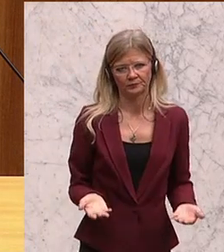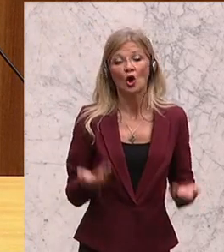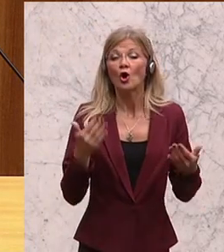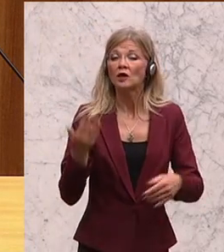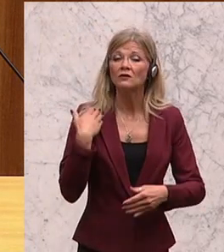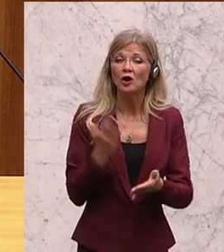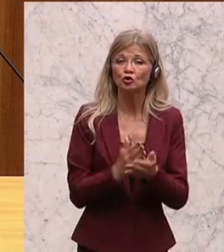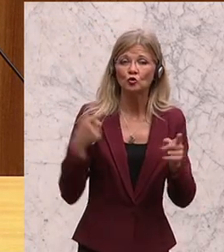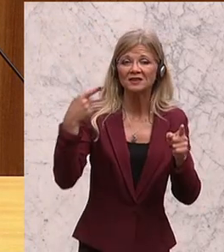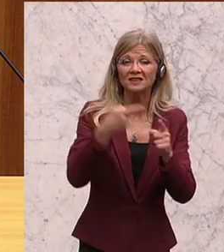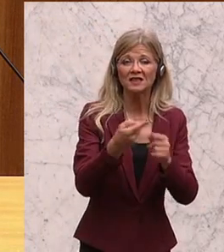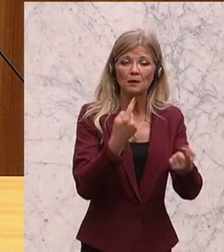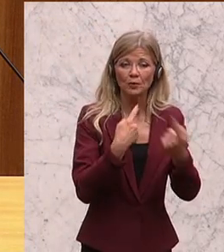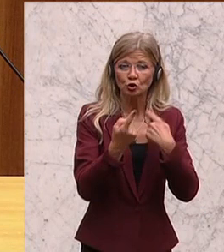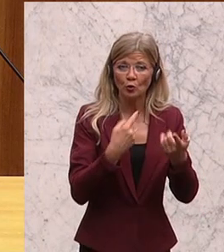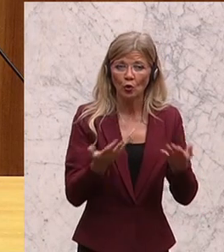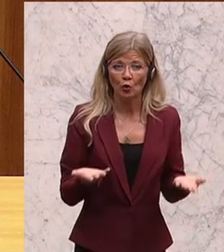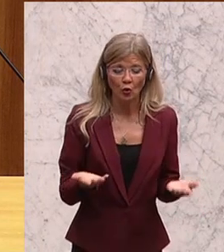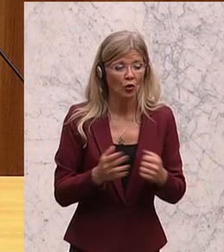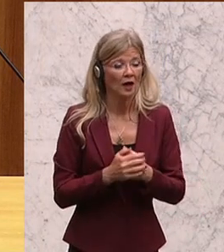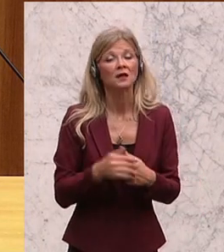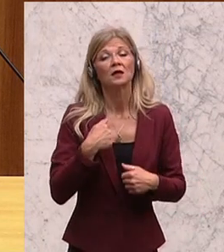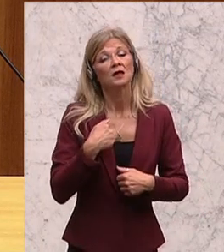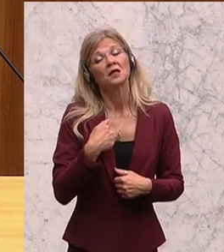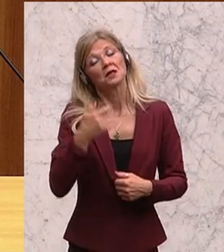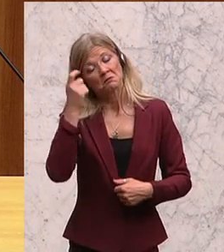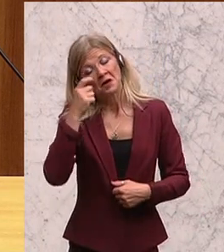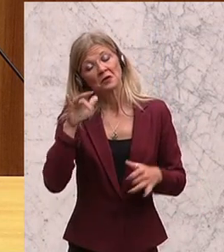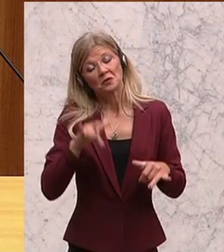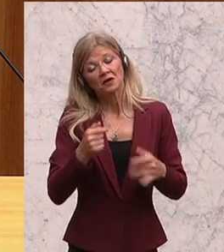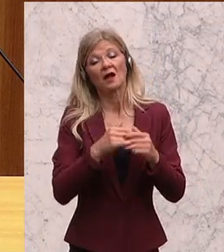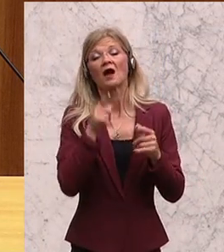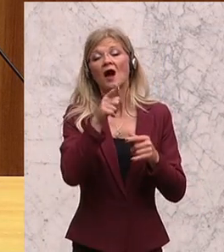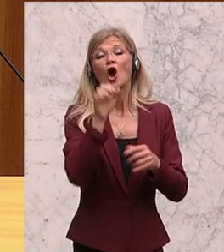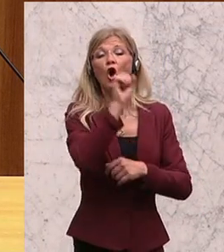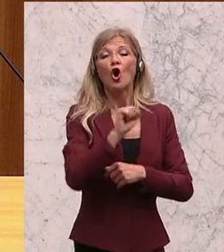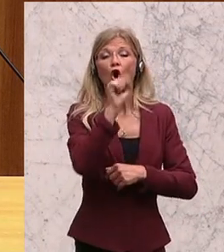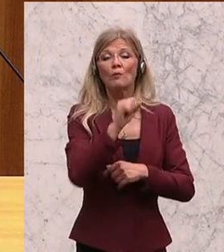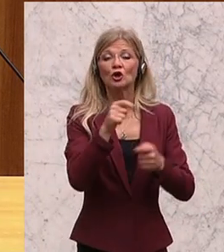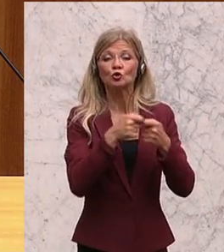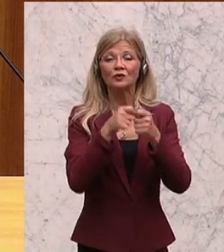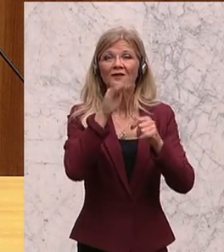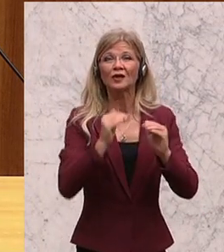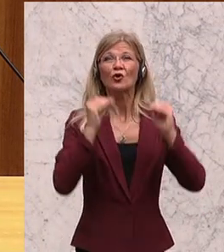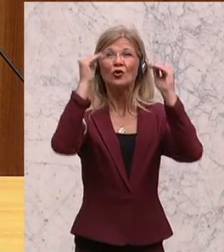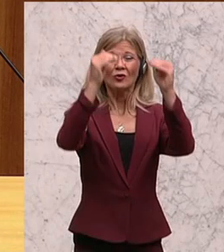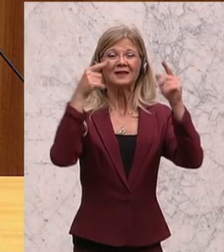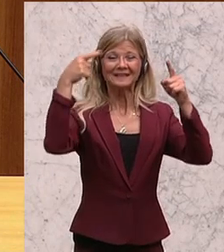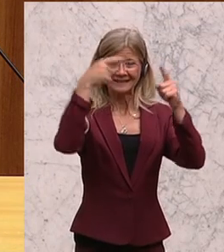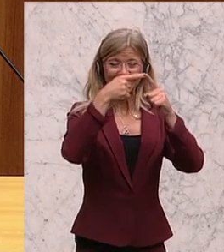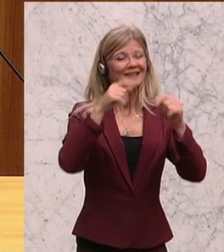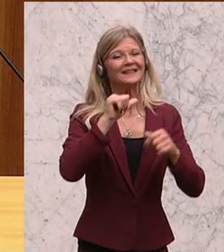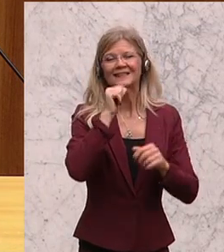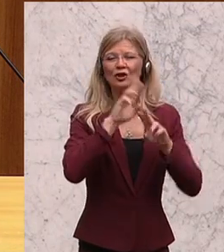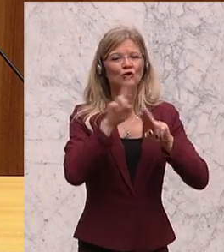so geht es meiner Meinung nach auch darum deutlich zu machen, dass übergeordnete Ziele der Europäischen Union eben nicht nur der